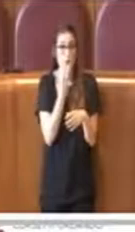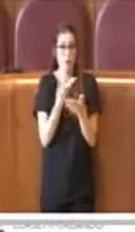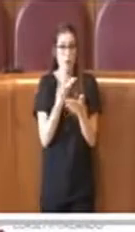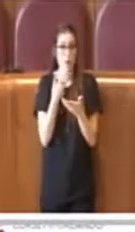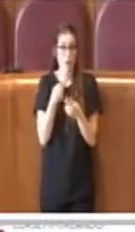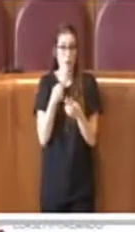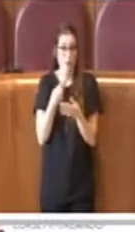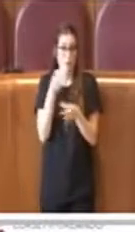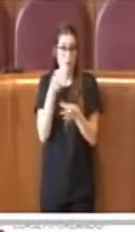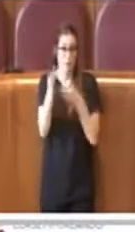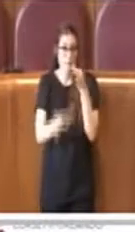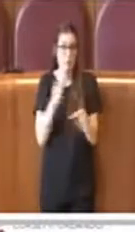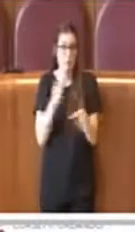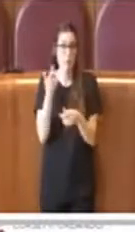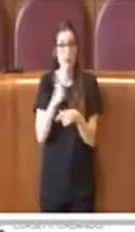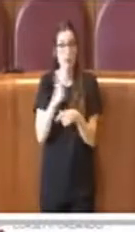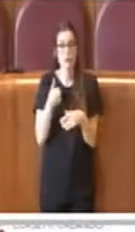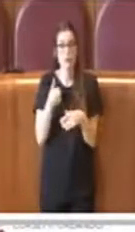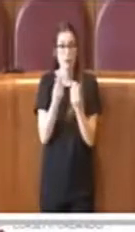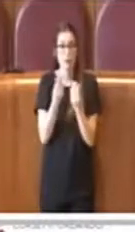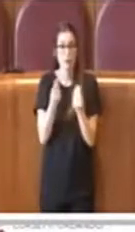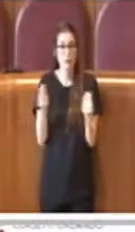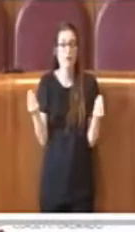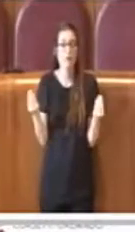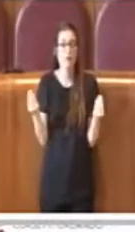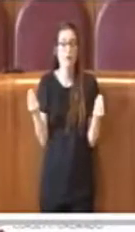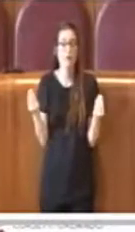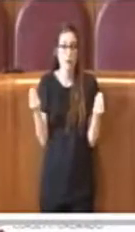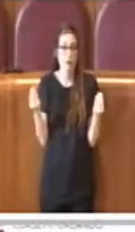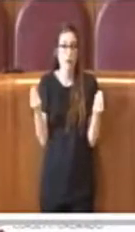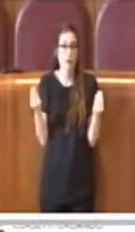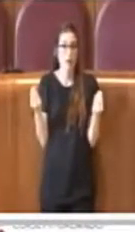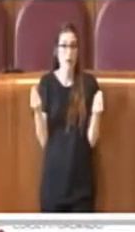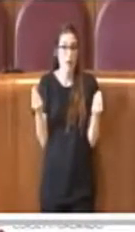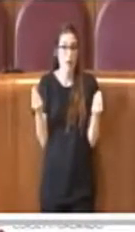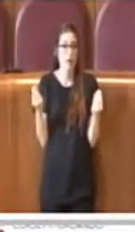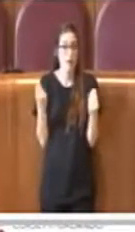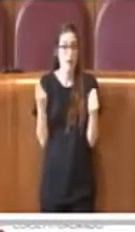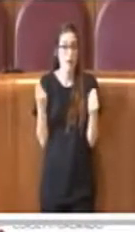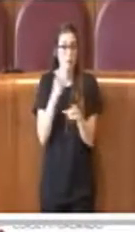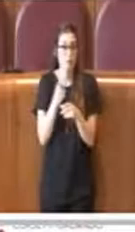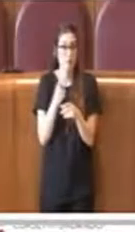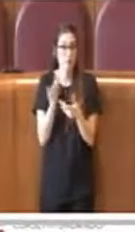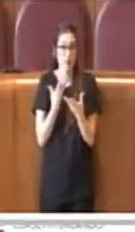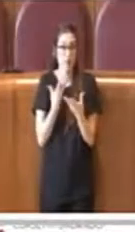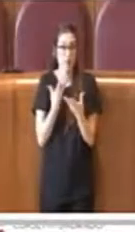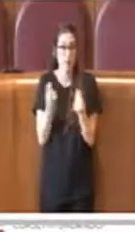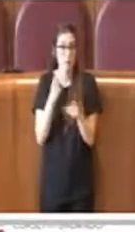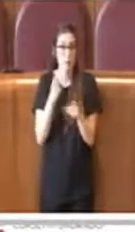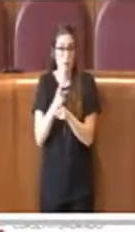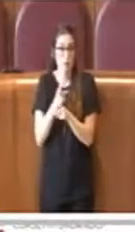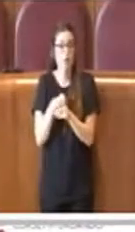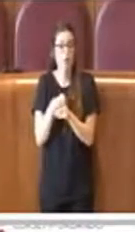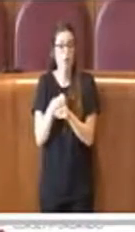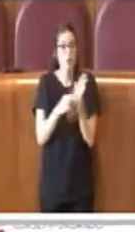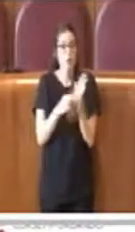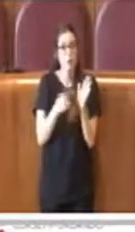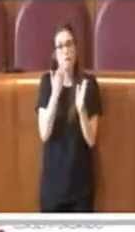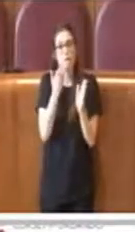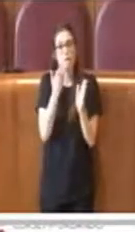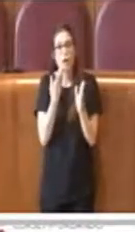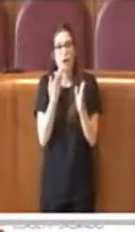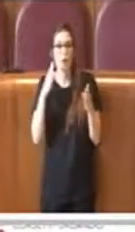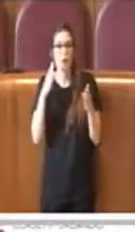tante le cose di cui ci ha bisogno e a cui questo regolamento ha cercato di andare